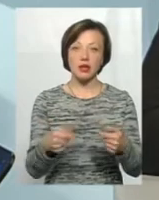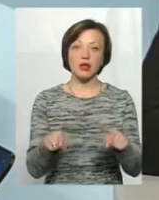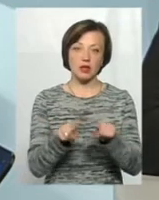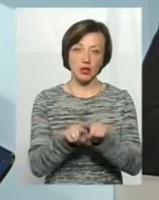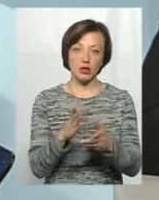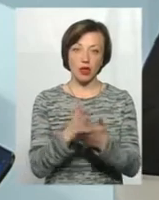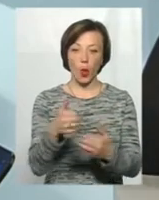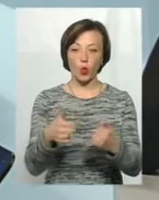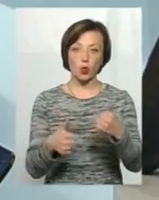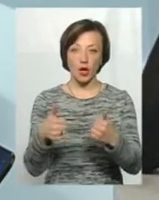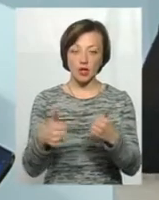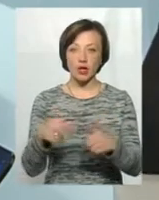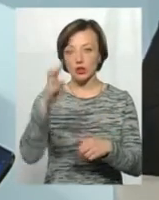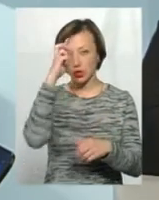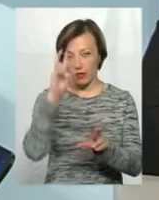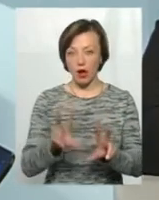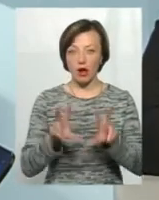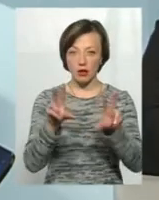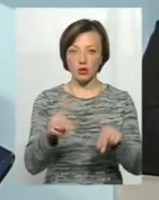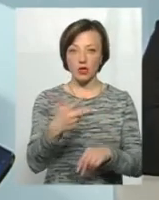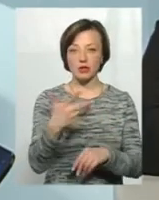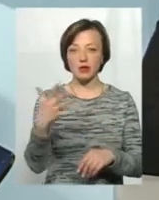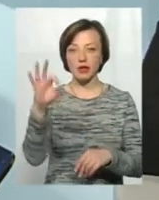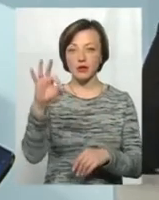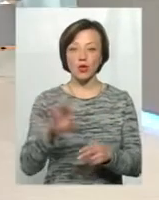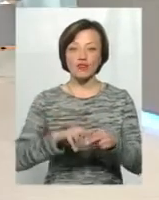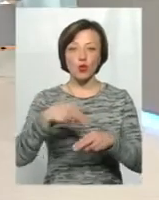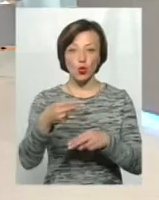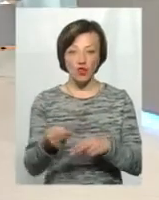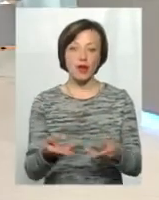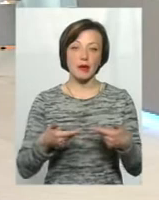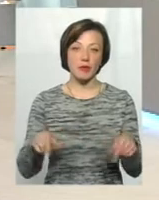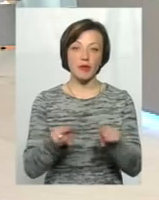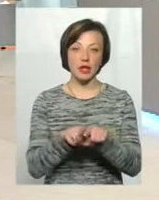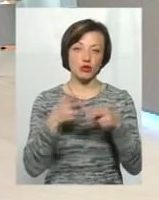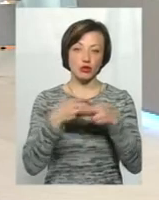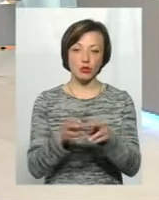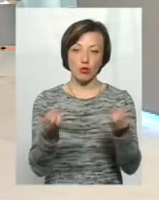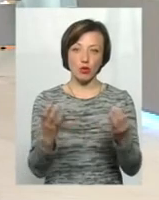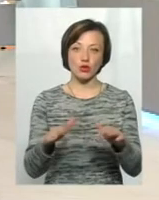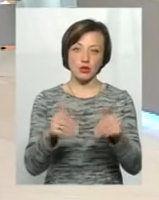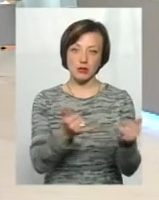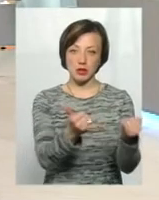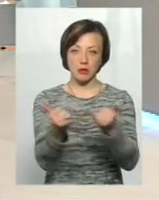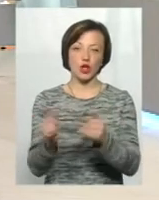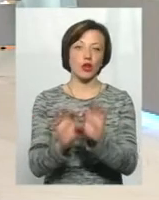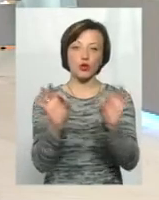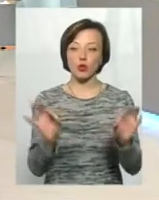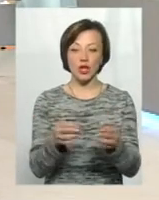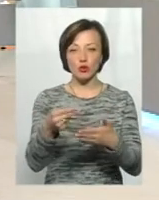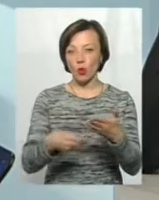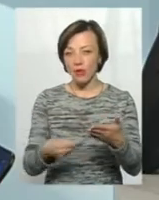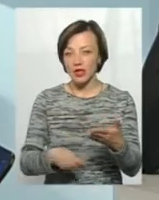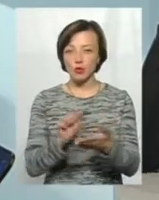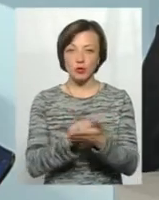відповідно, є конкуренція, а держава гарантує тих 35% відшкодування, які ми теж дуже технологічно просто вам забезпечимо. Нікуди з довідками,